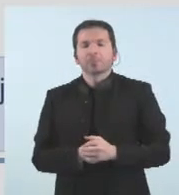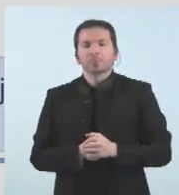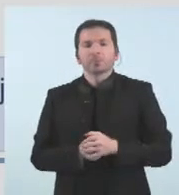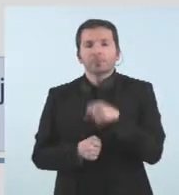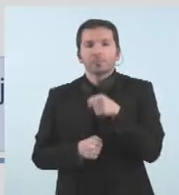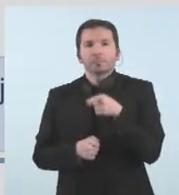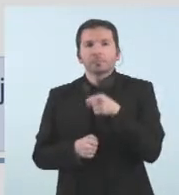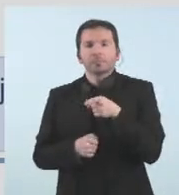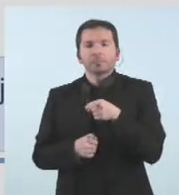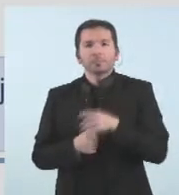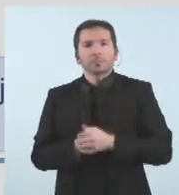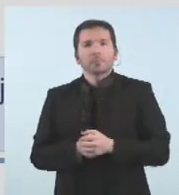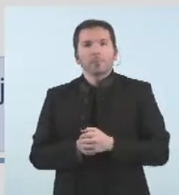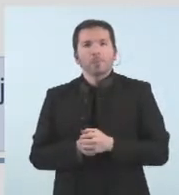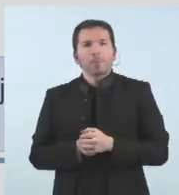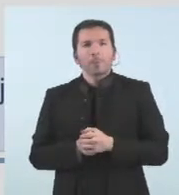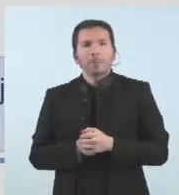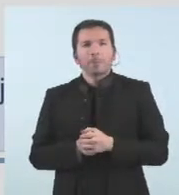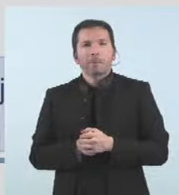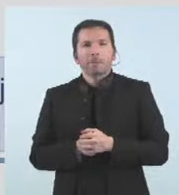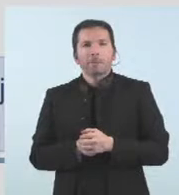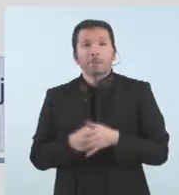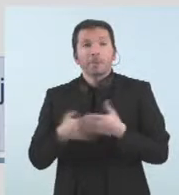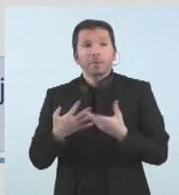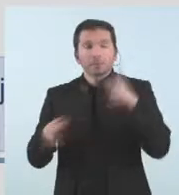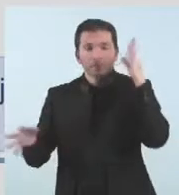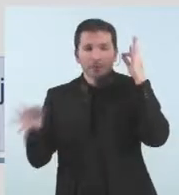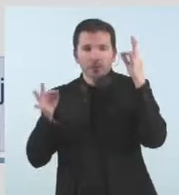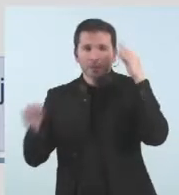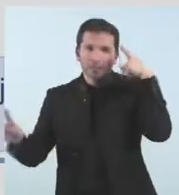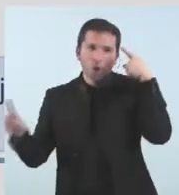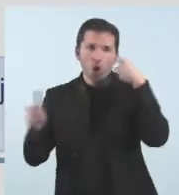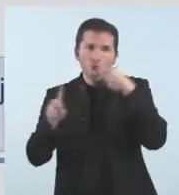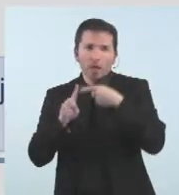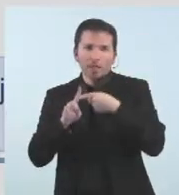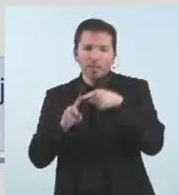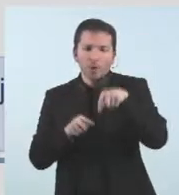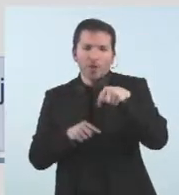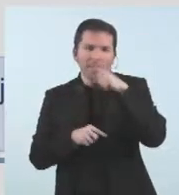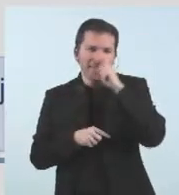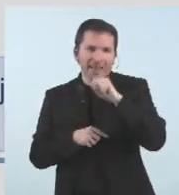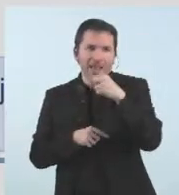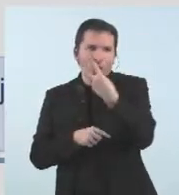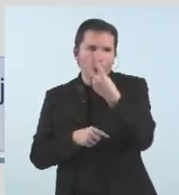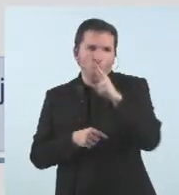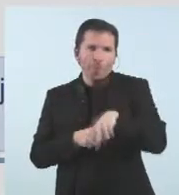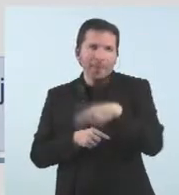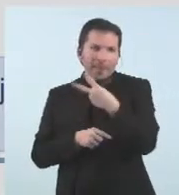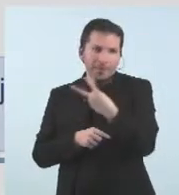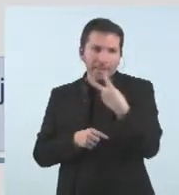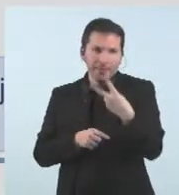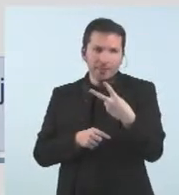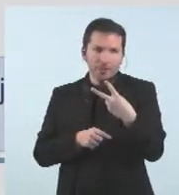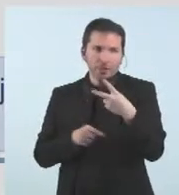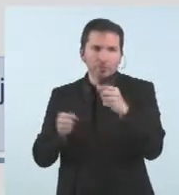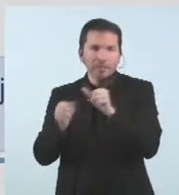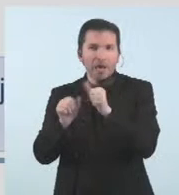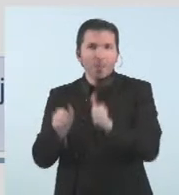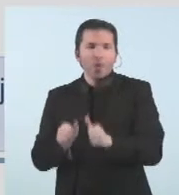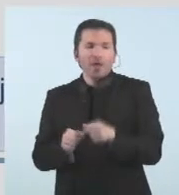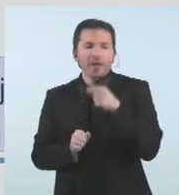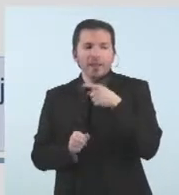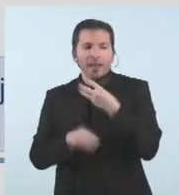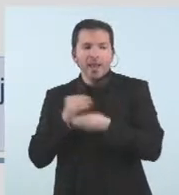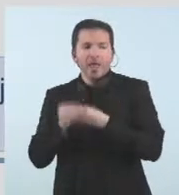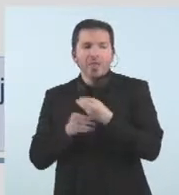balanç i passem a detallar els objectius de l'any 22 i les modalitats amb les que fem la convocatòria